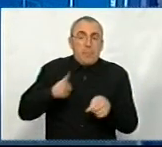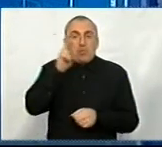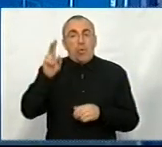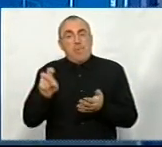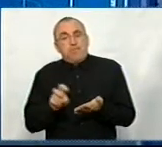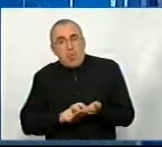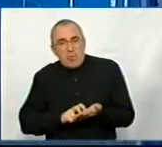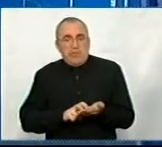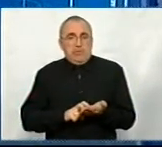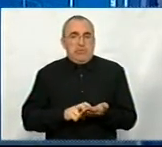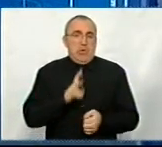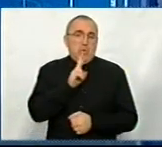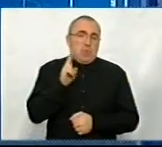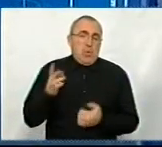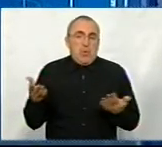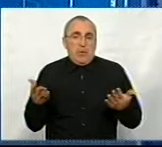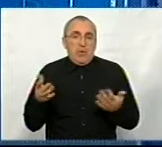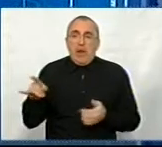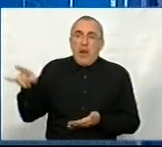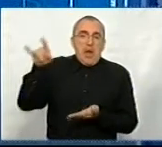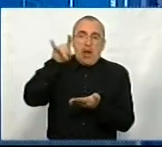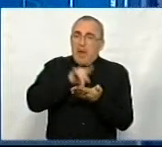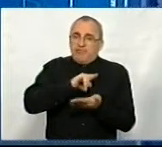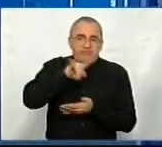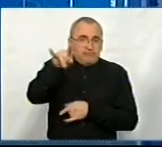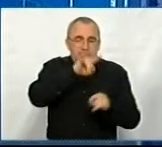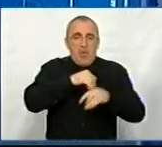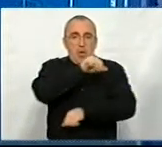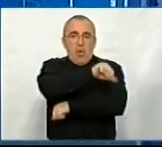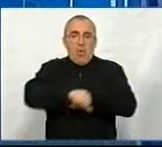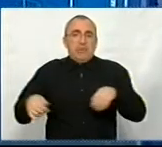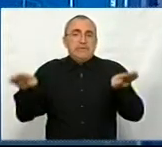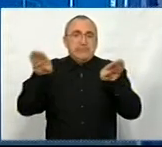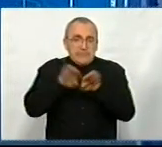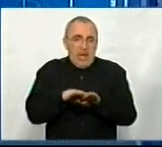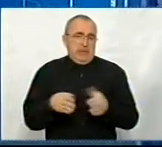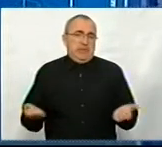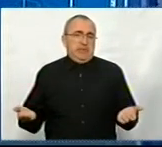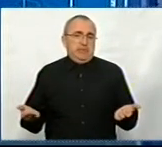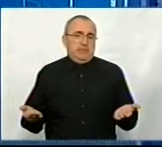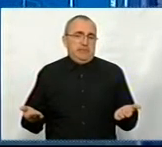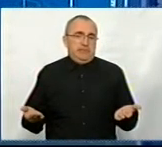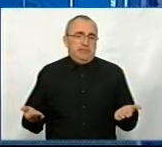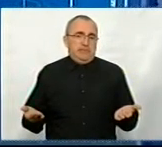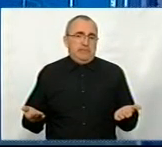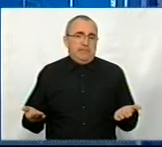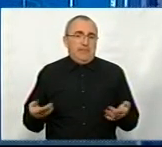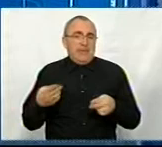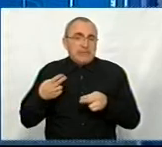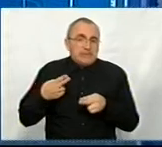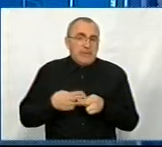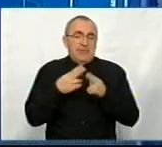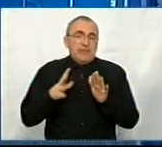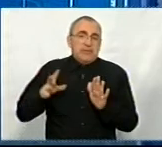боїться, хтось літаки не літають, кордони закриті. Це також заважає